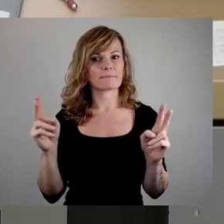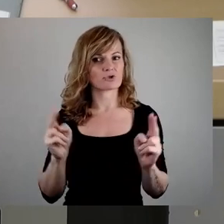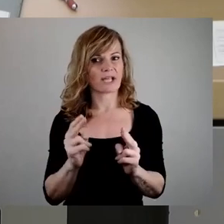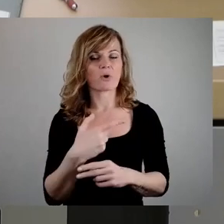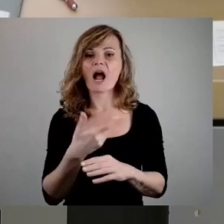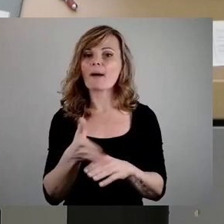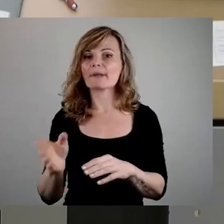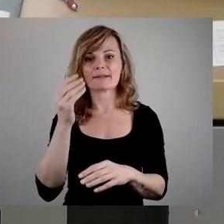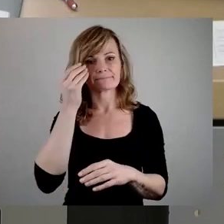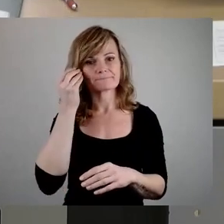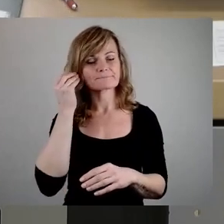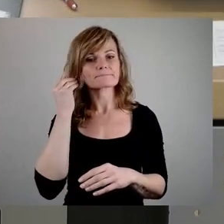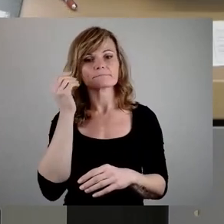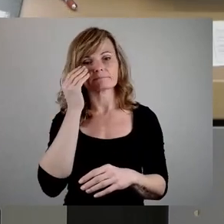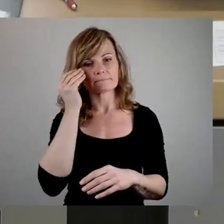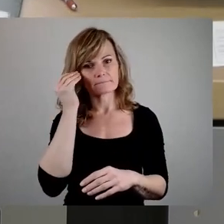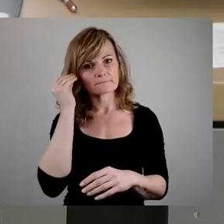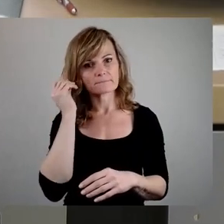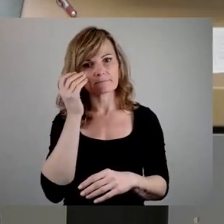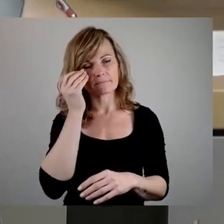Verstärkerverbot plädiert.